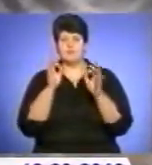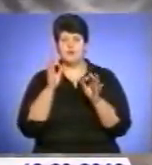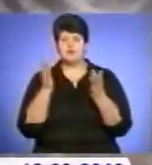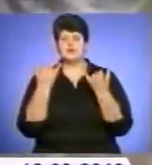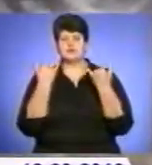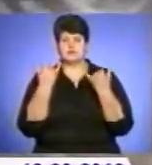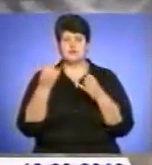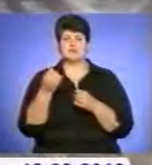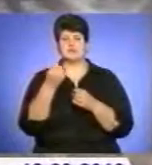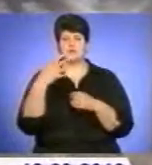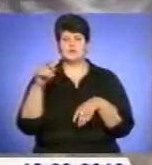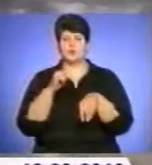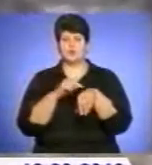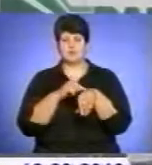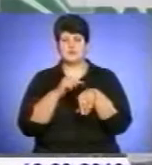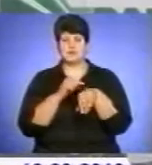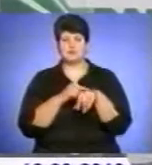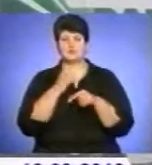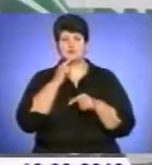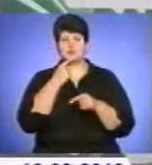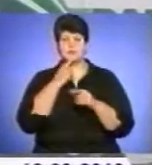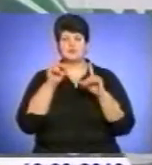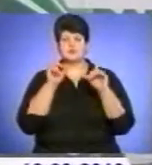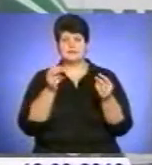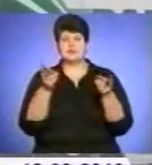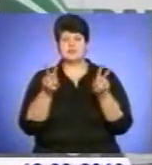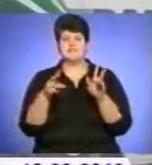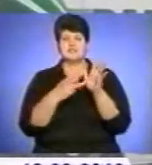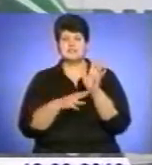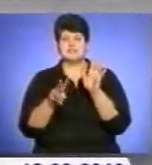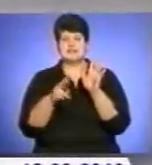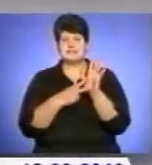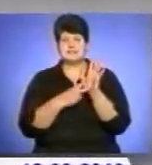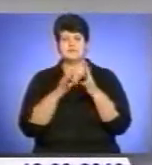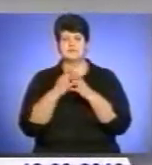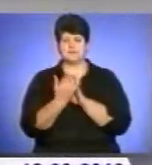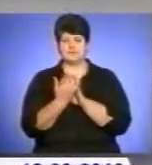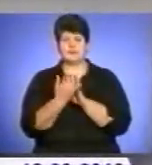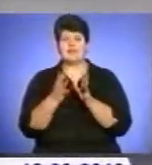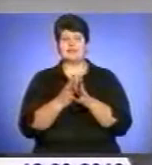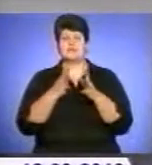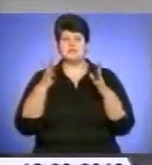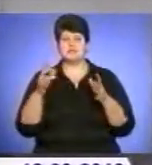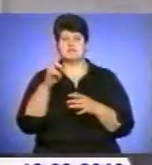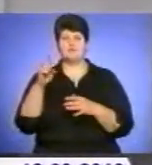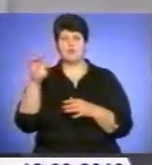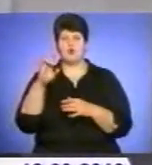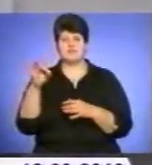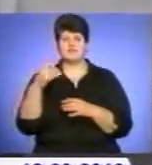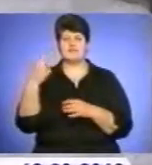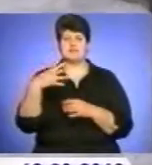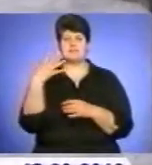без сполучення або з утрудненим проїздом залишалися 87 населених пунктів. Найбільше таких у Зборівському – 25,